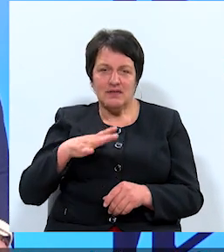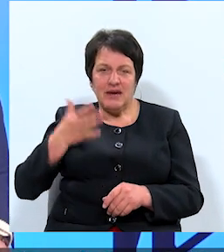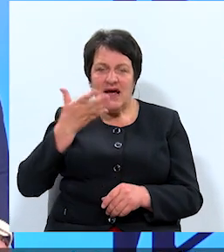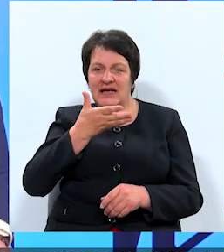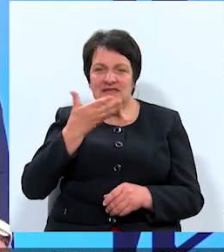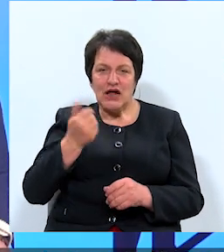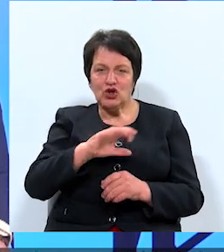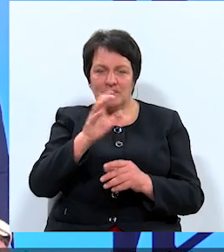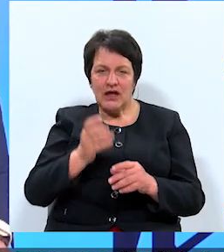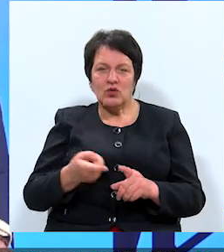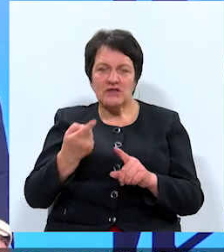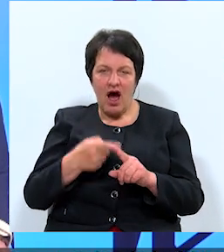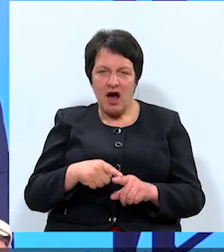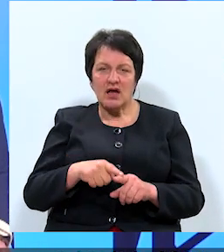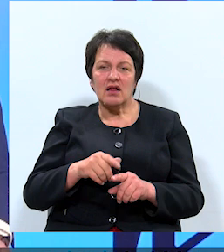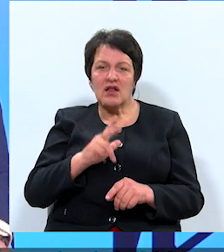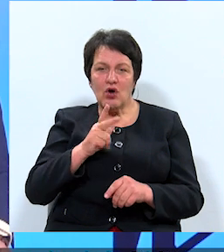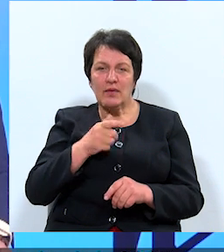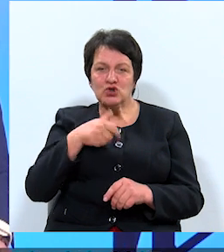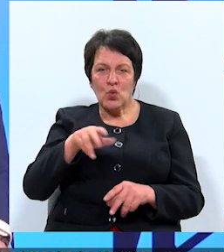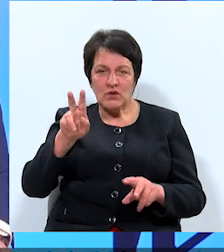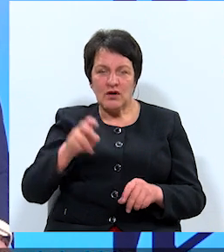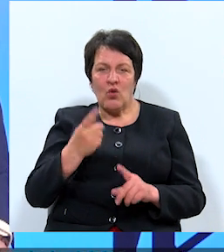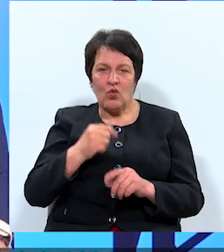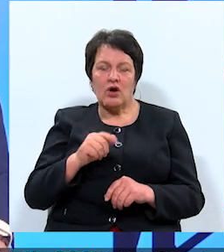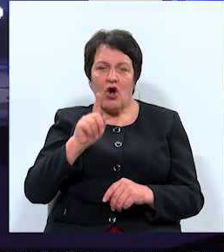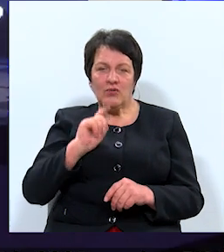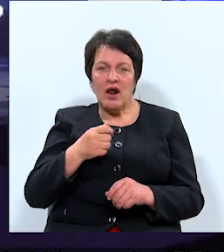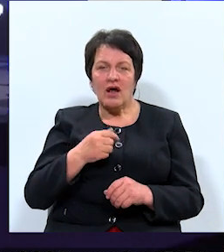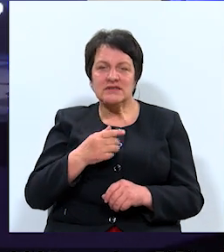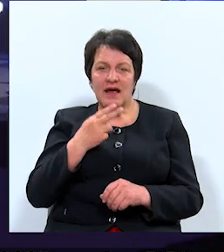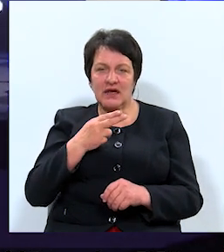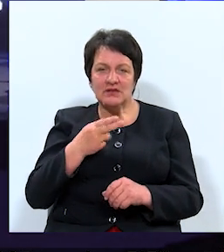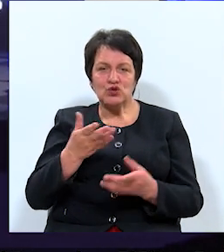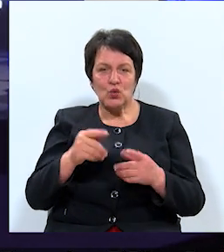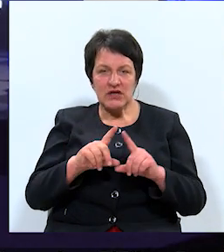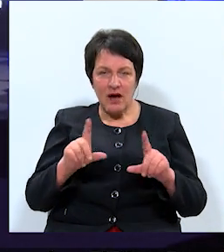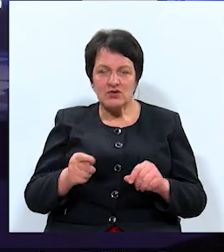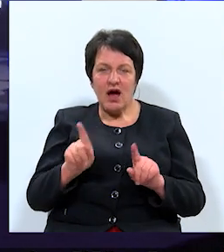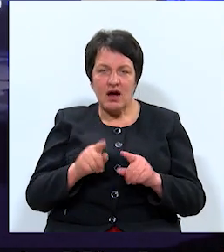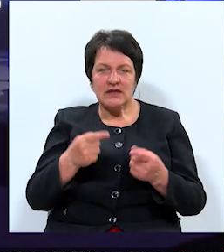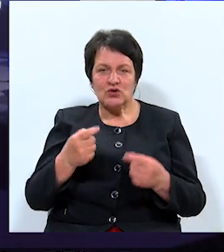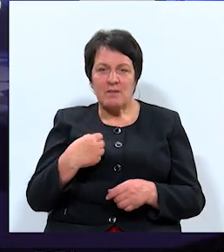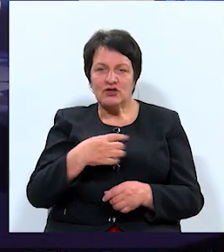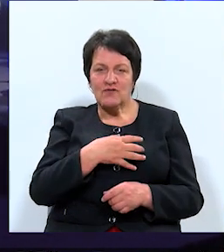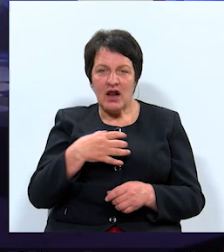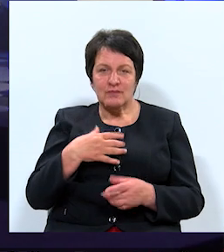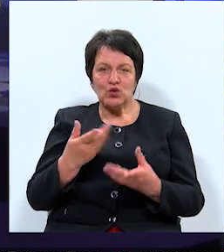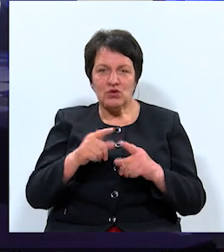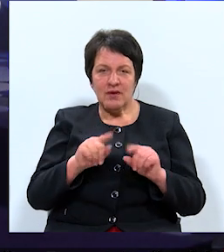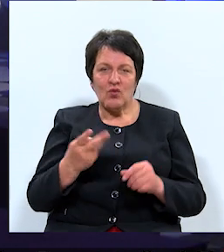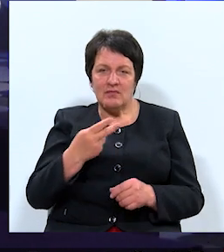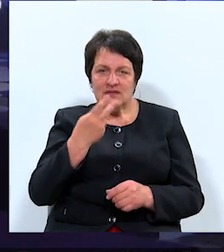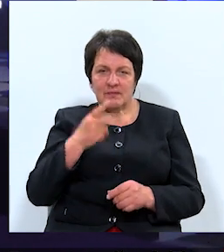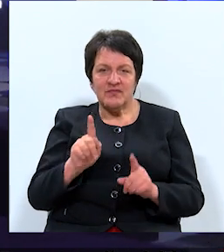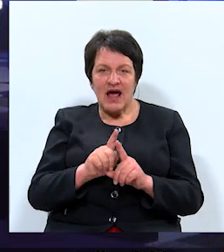Siltumtīklos, gan Daugavpils ūdenī, gan dzīvokļu komunālā saimniecības uzņēmumā, kā arī citos pašvaldības uzņēmumus, kur mēs redzam, tas